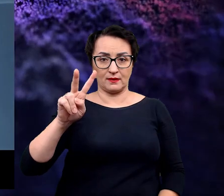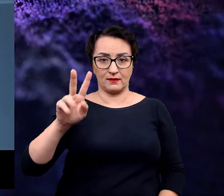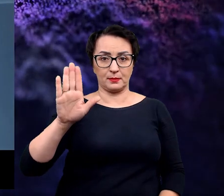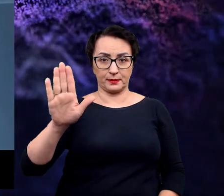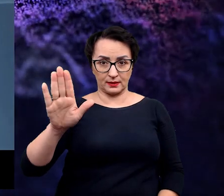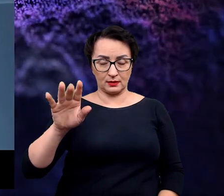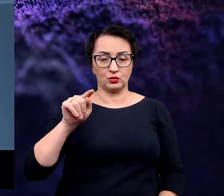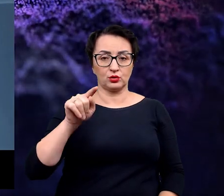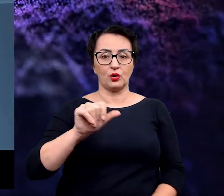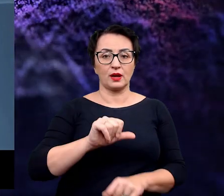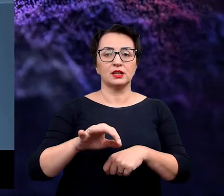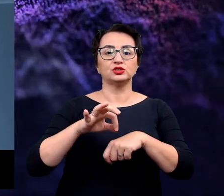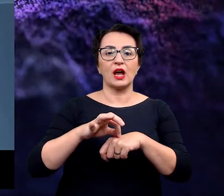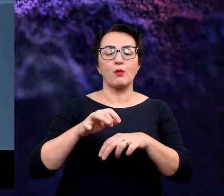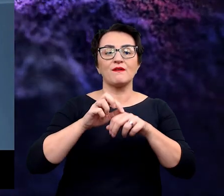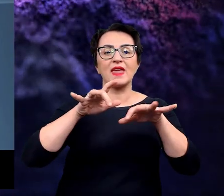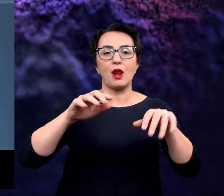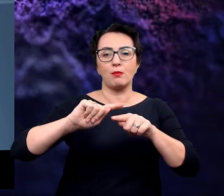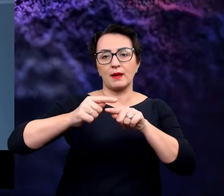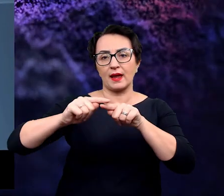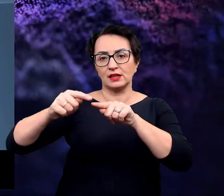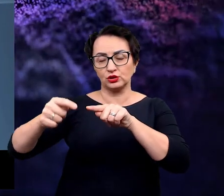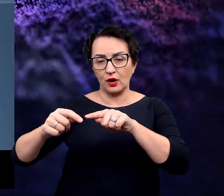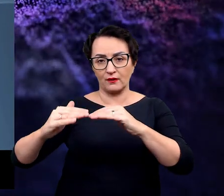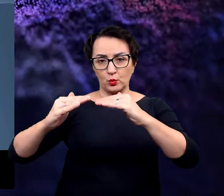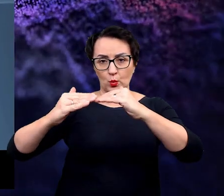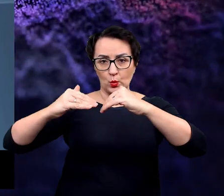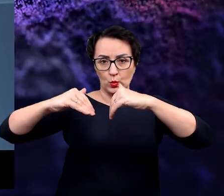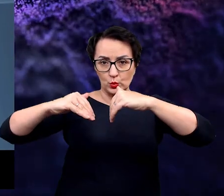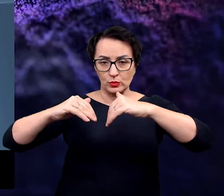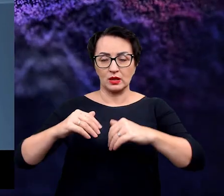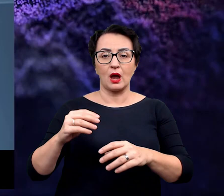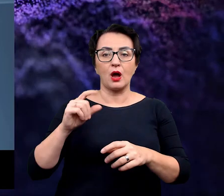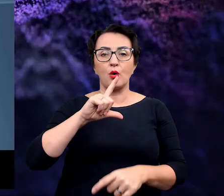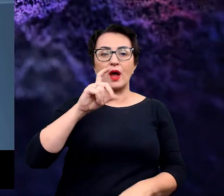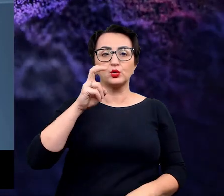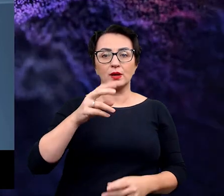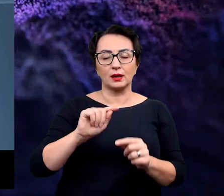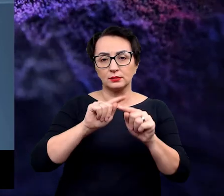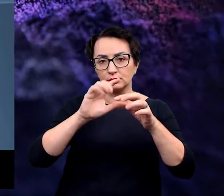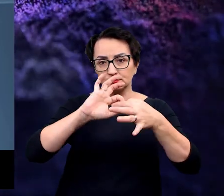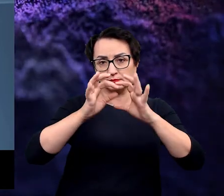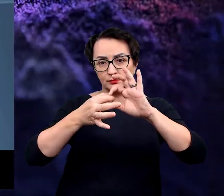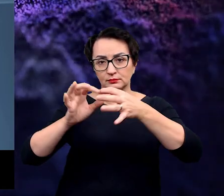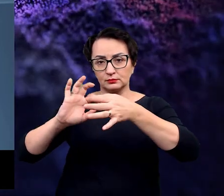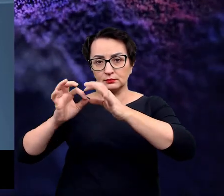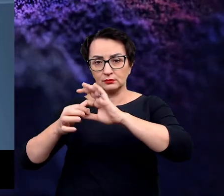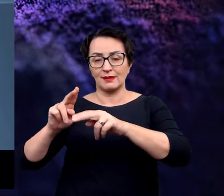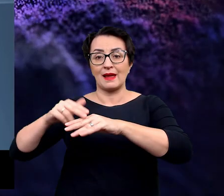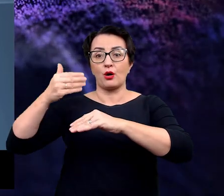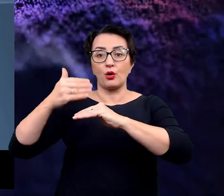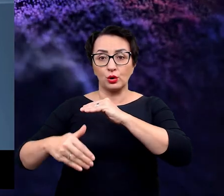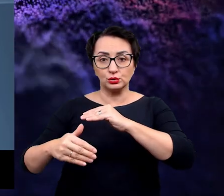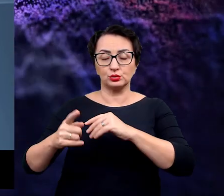nazywam MVB, czyli multivesicular body, ciało wielopęcherzykowe i ładunek jedzie sobie jest transportowane wzdłuż tych